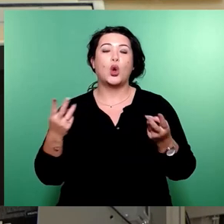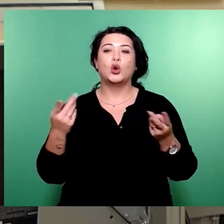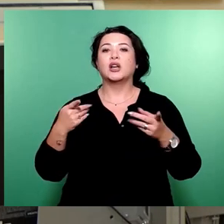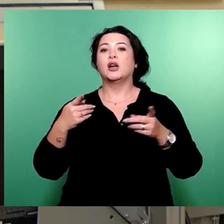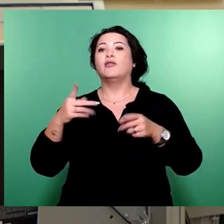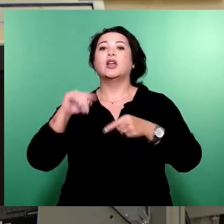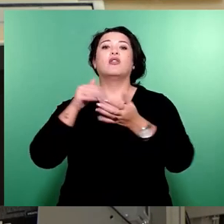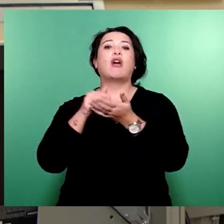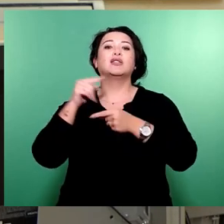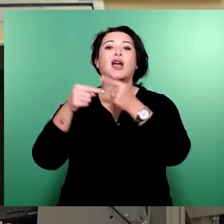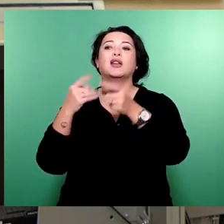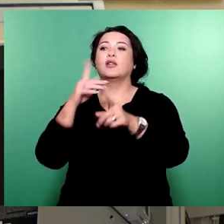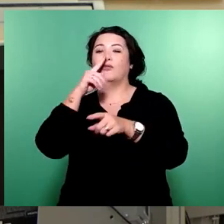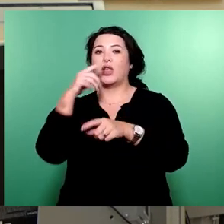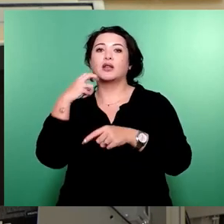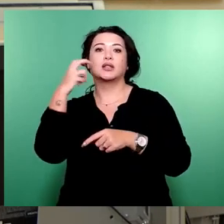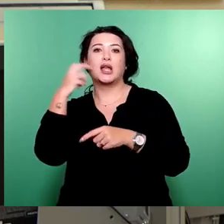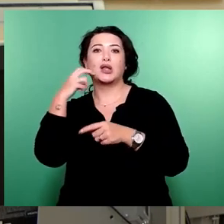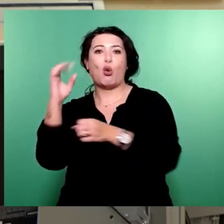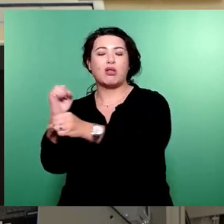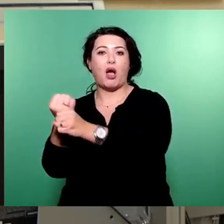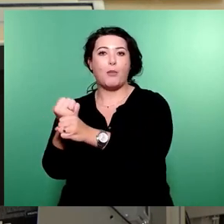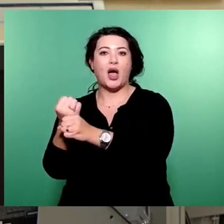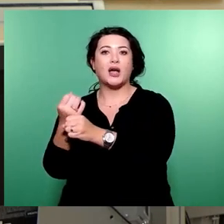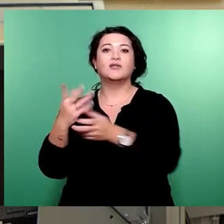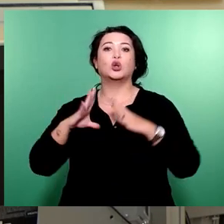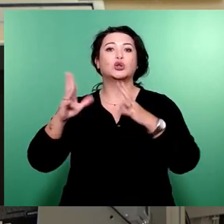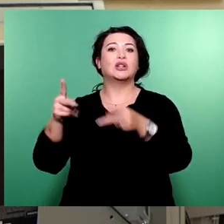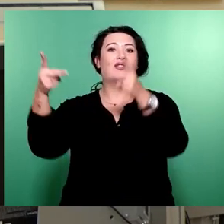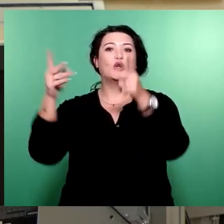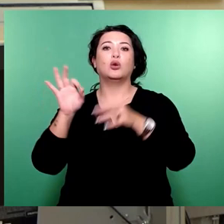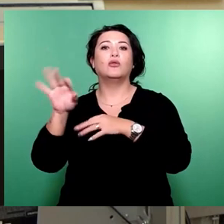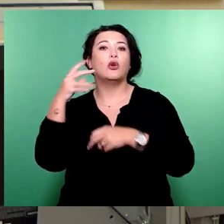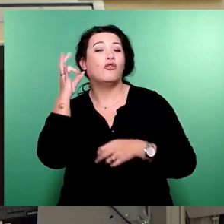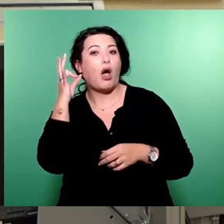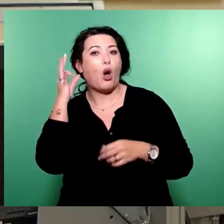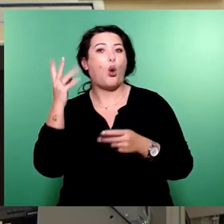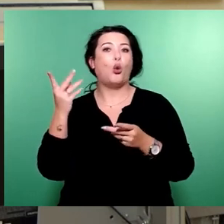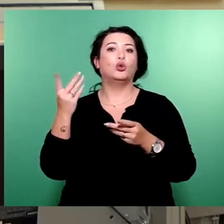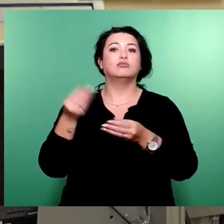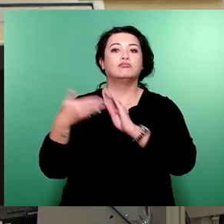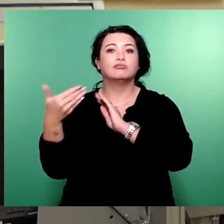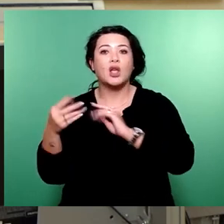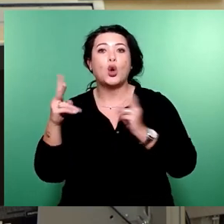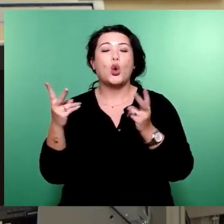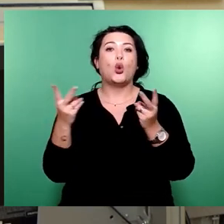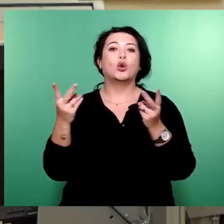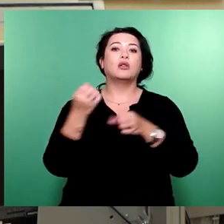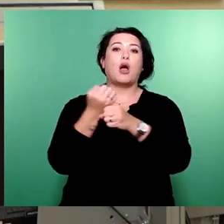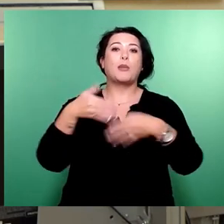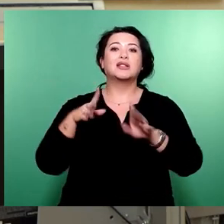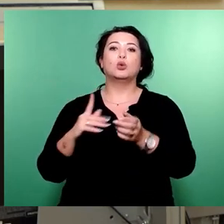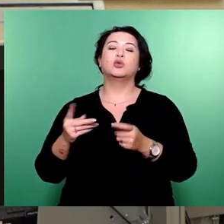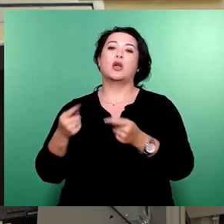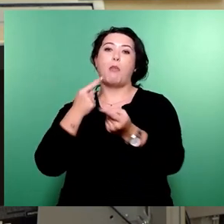in der Seniorenarbeit, Angebote der Gesundheitsförderung für Frauen oder auch Beratung für Arbeitslose und